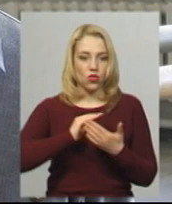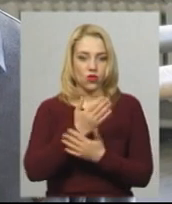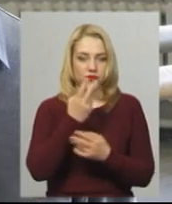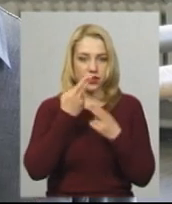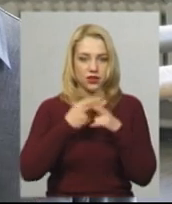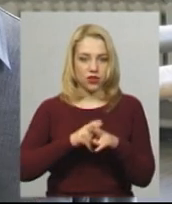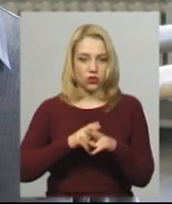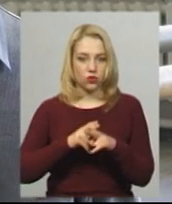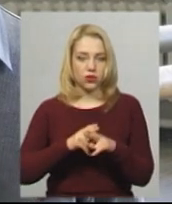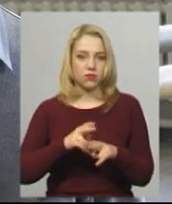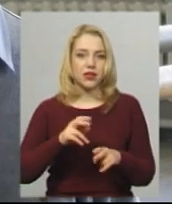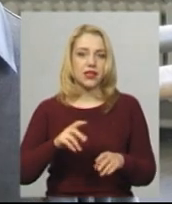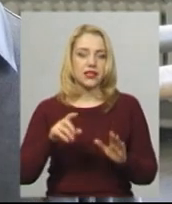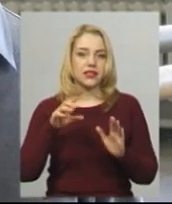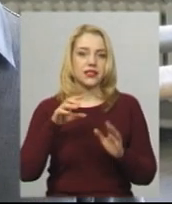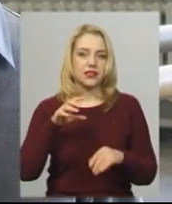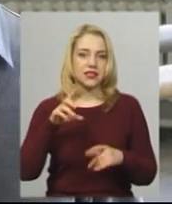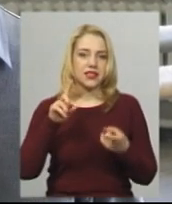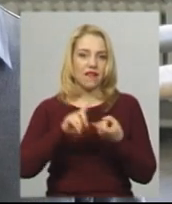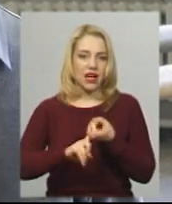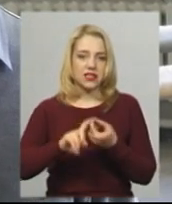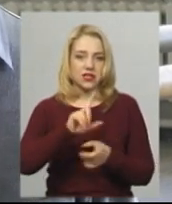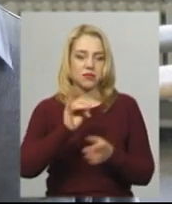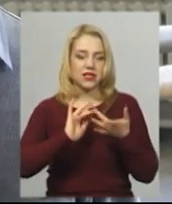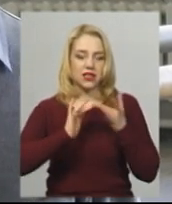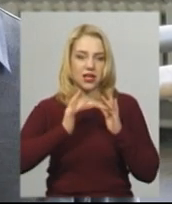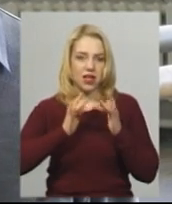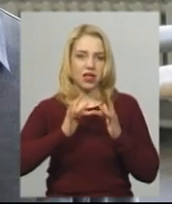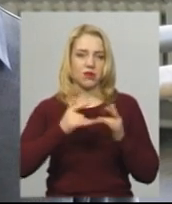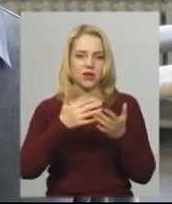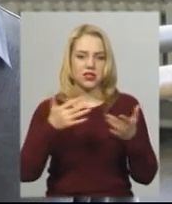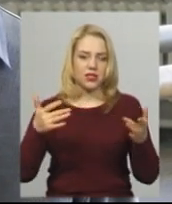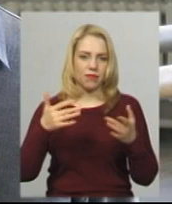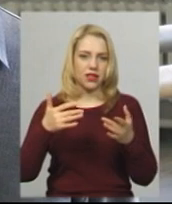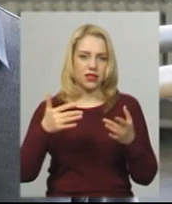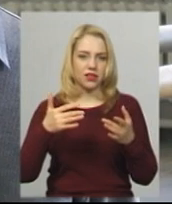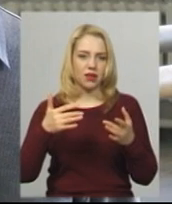технологіями, зв'язаними з інтернетом, з різноманітними платформами.